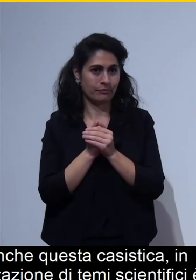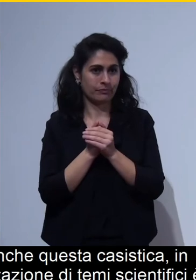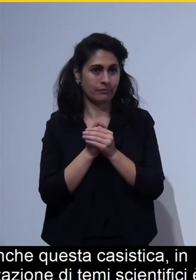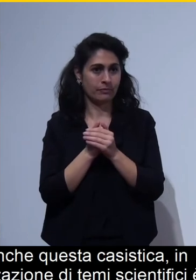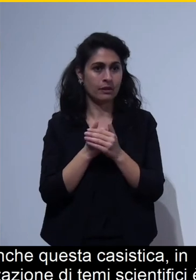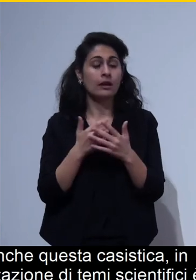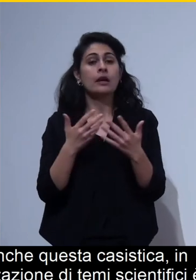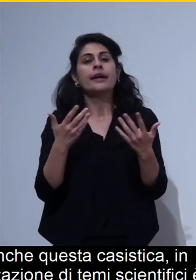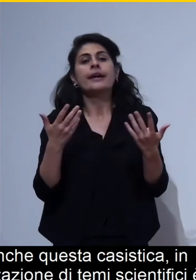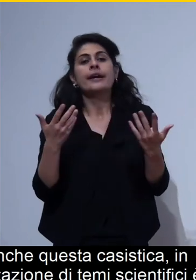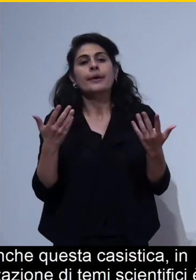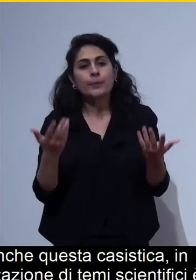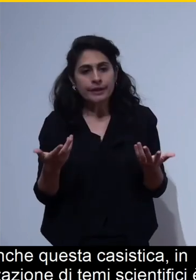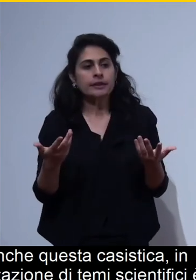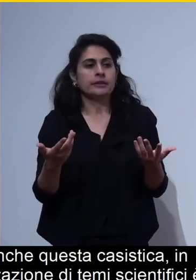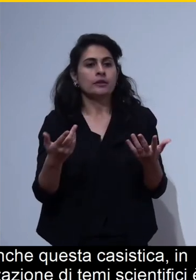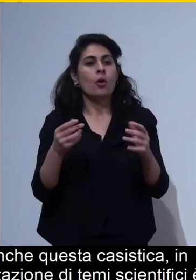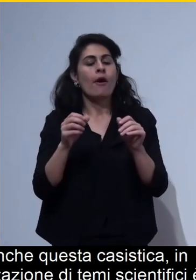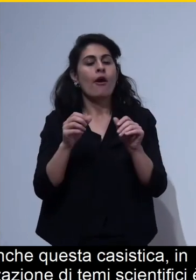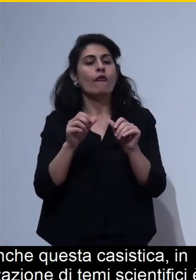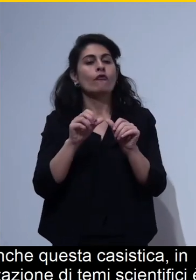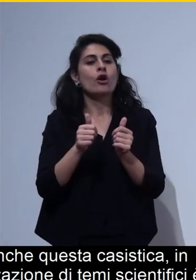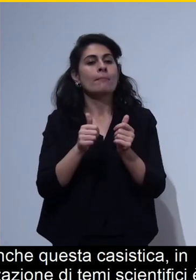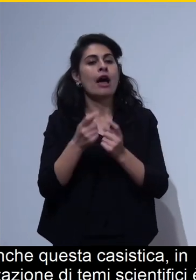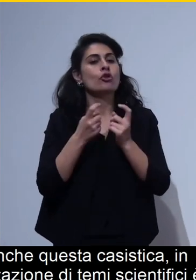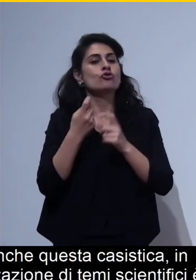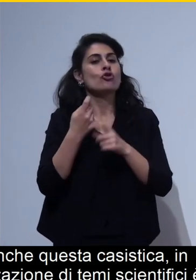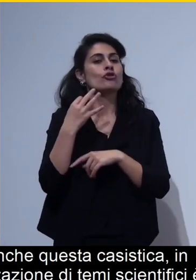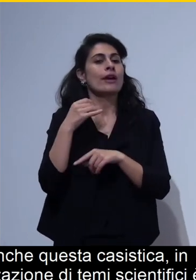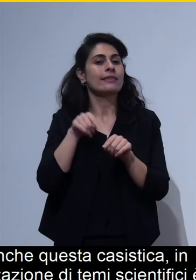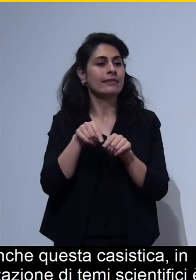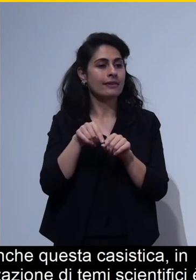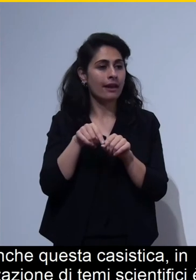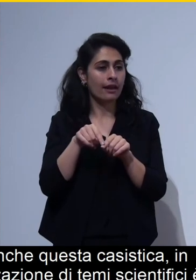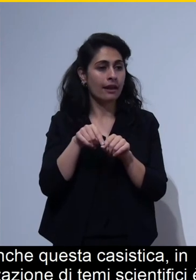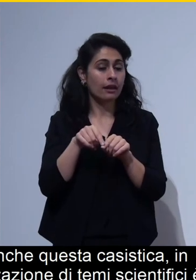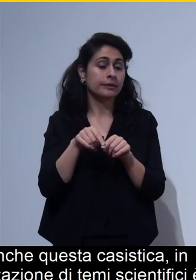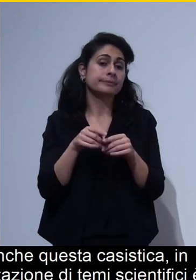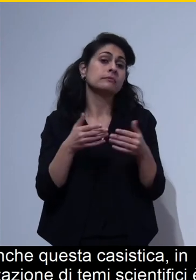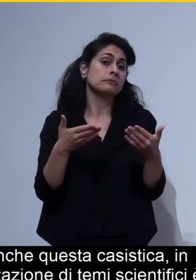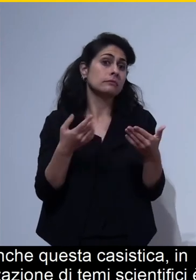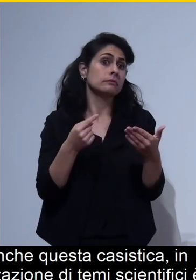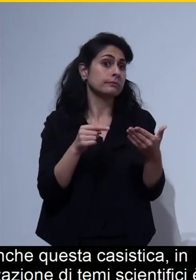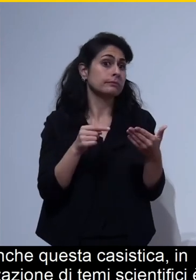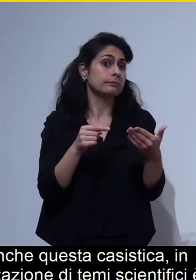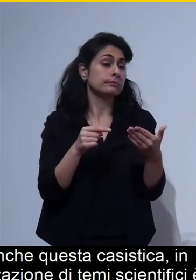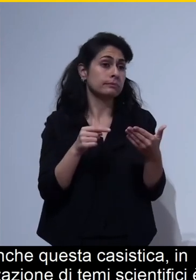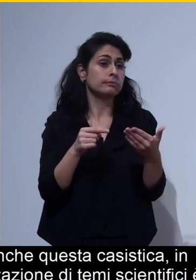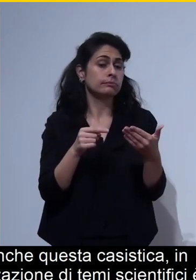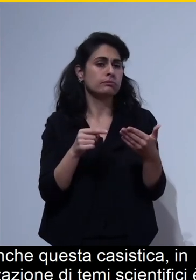in formato sorgente viene spesso utilizzato